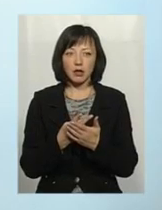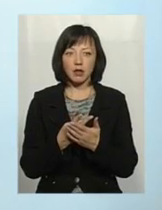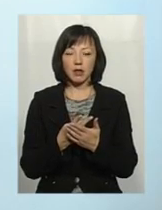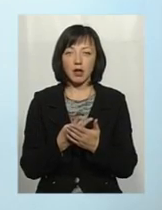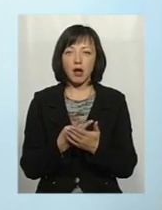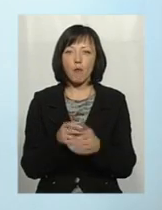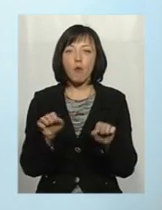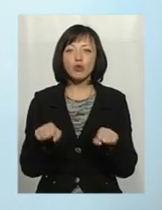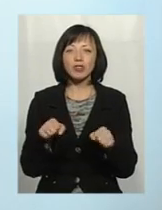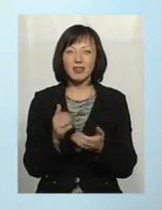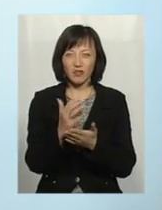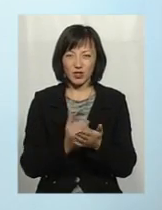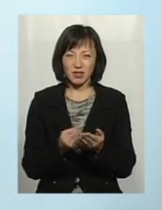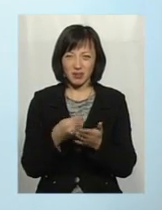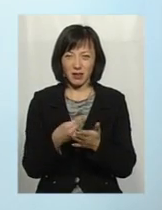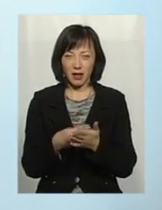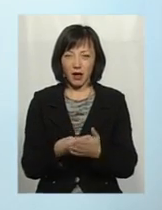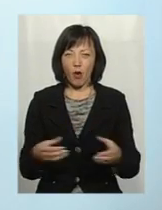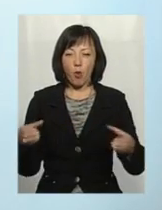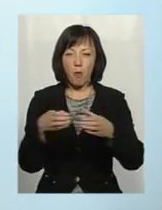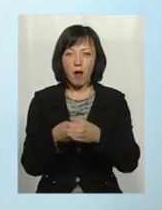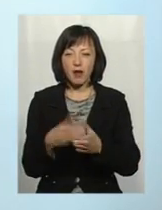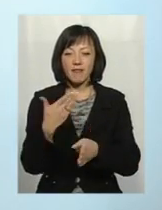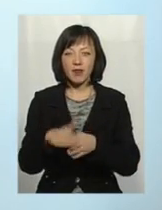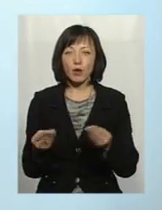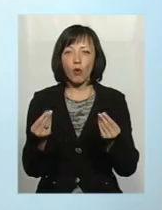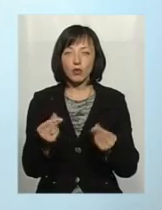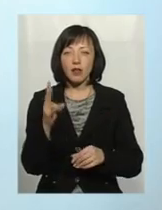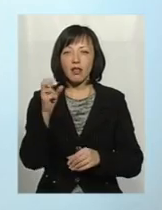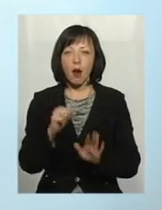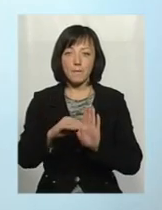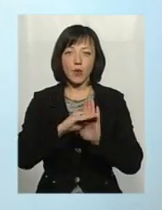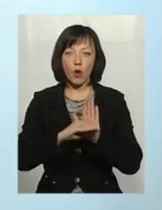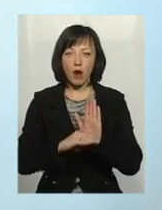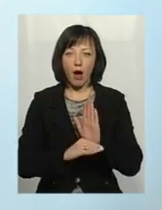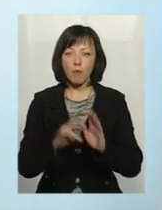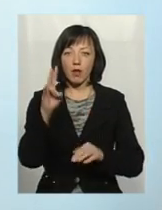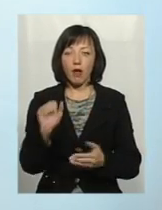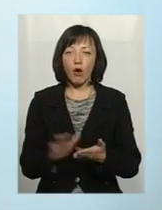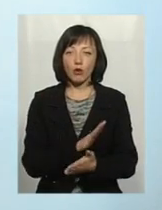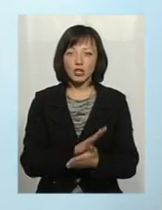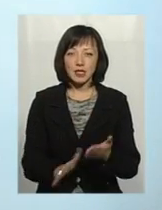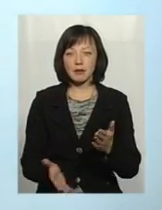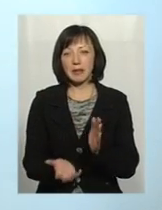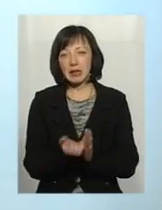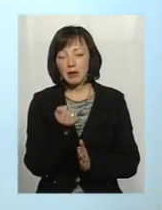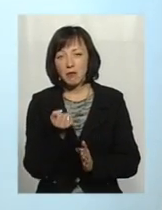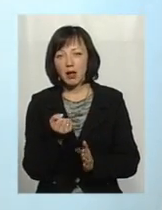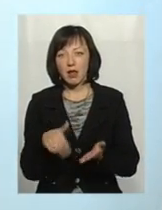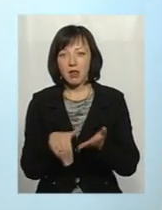територіальній громаді для того, аби виділити кошти на якусь цільову програму на очищення, на підтримання